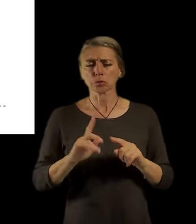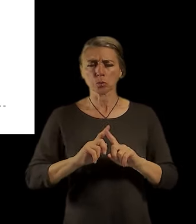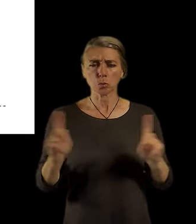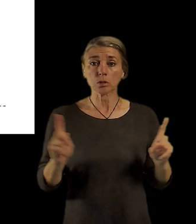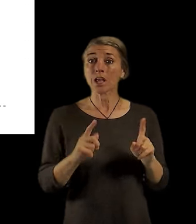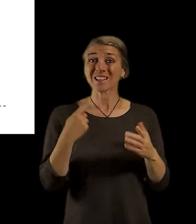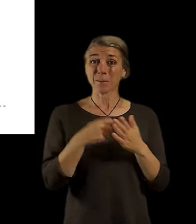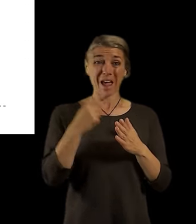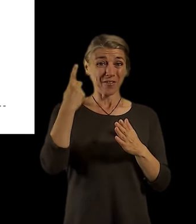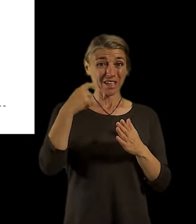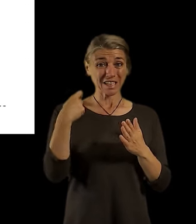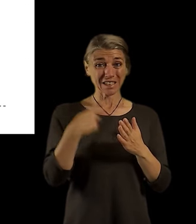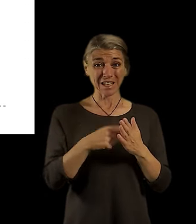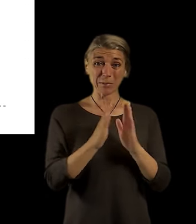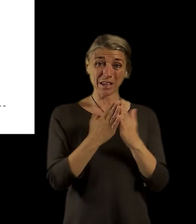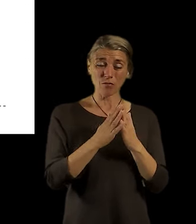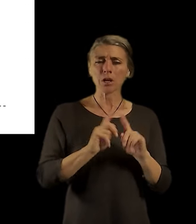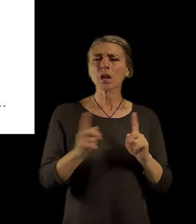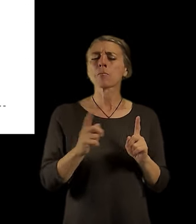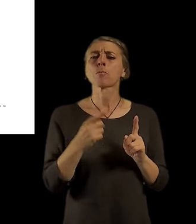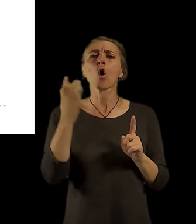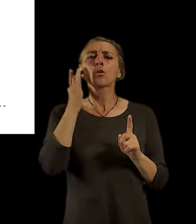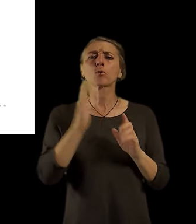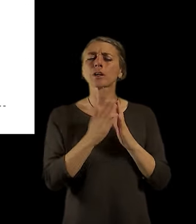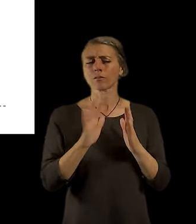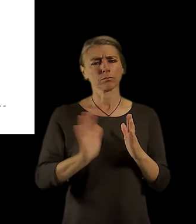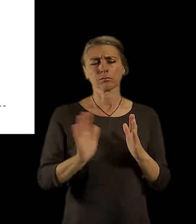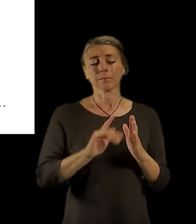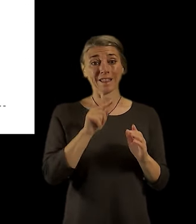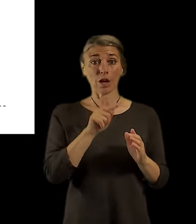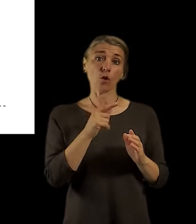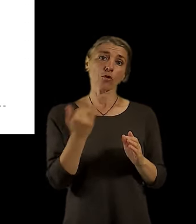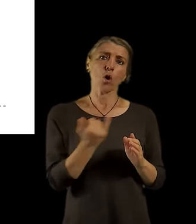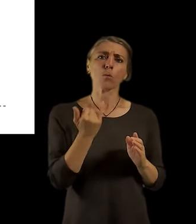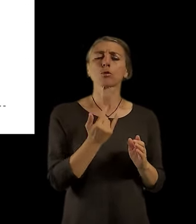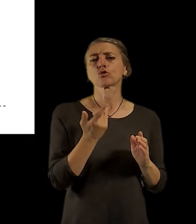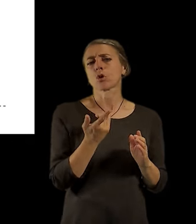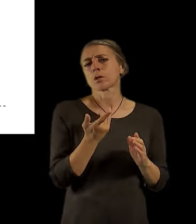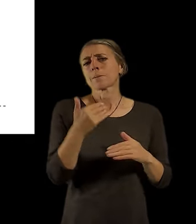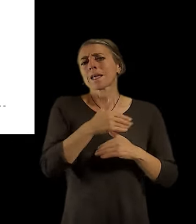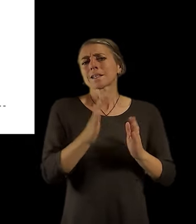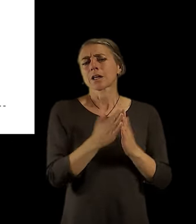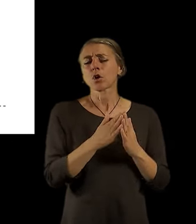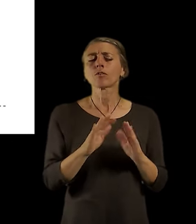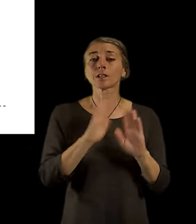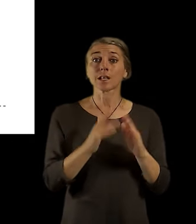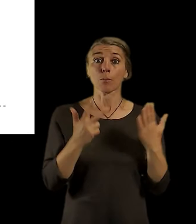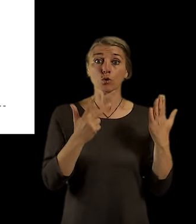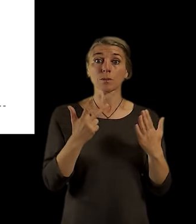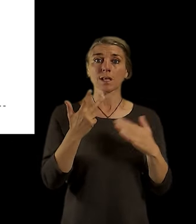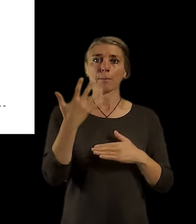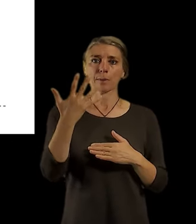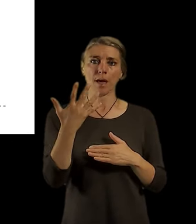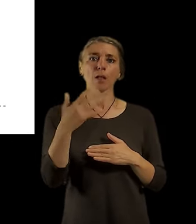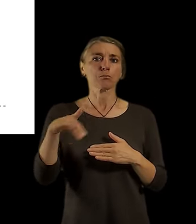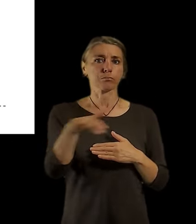knihovny. Vidíte, že jich je v Praze 85. A protože pro knihovny nejsou vytvořeny žádné zvláštní standardy,